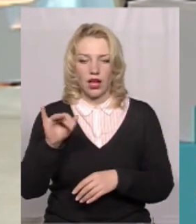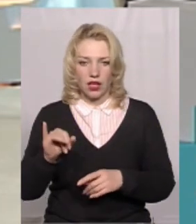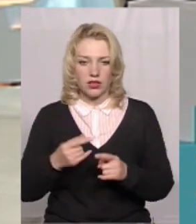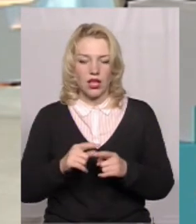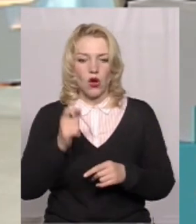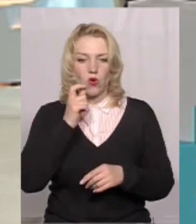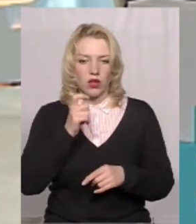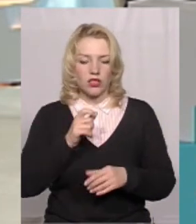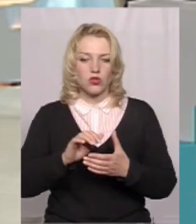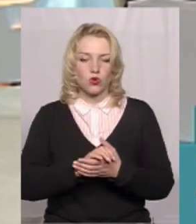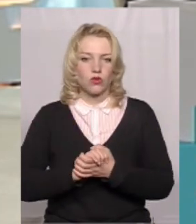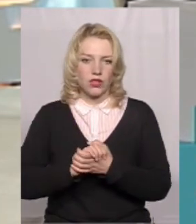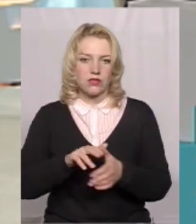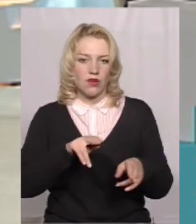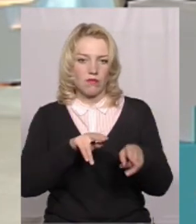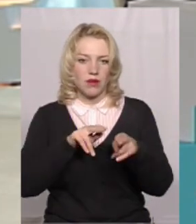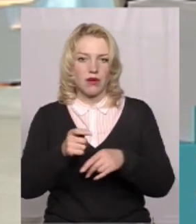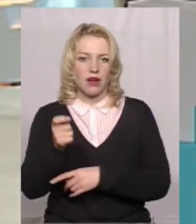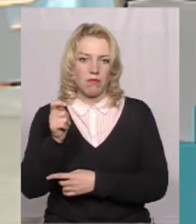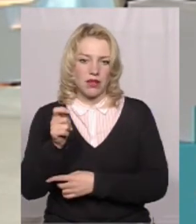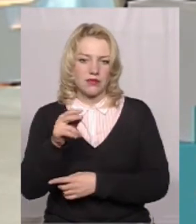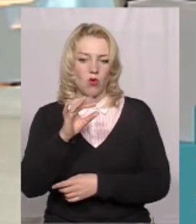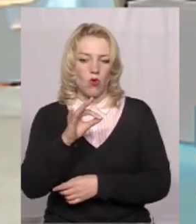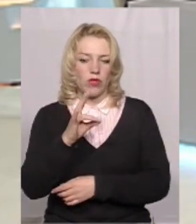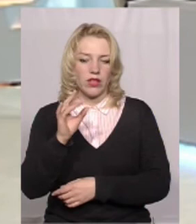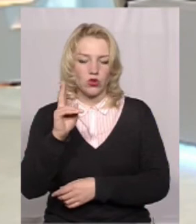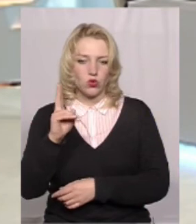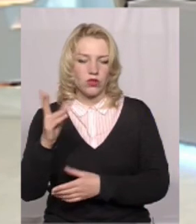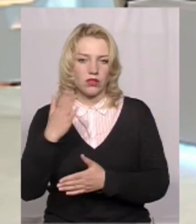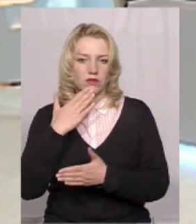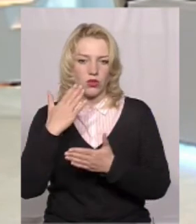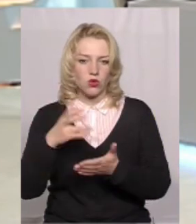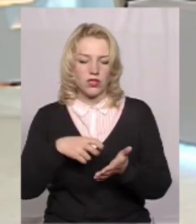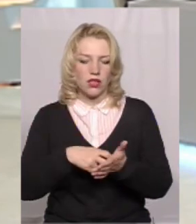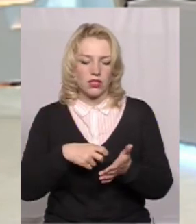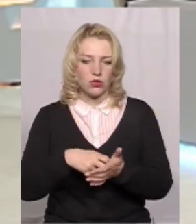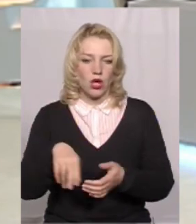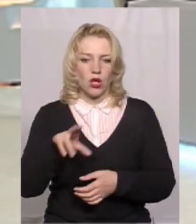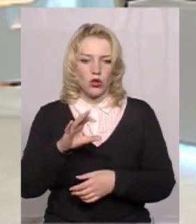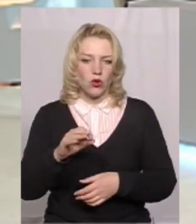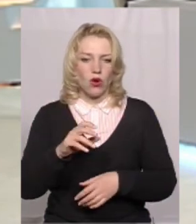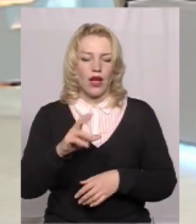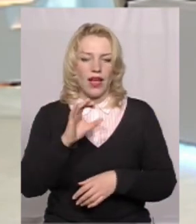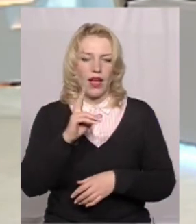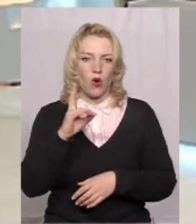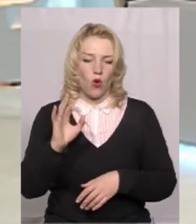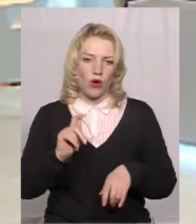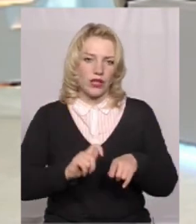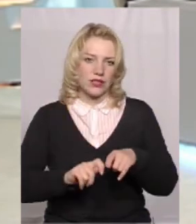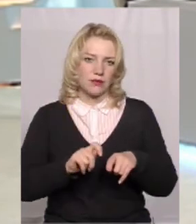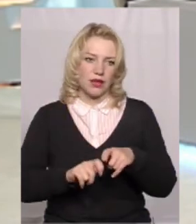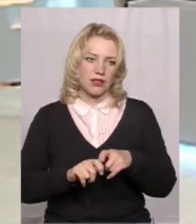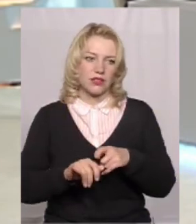товариства мисливців і виробалок Олександр Онищук таки звернувся листом до Хмельницької обласної екологічної інспекції, і